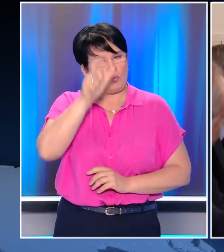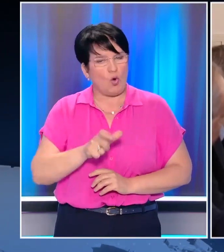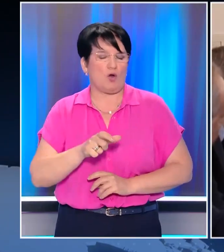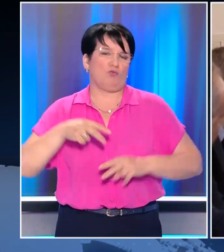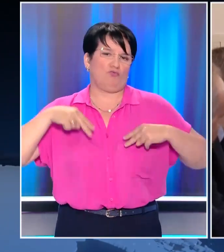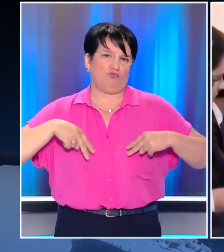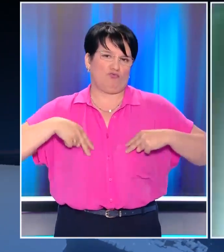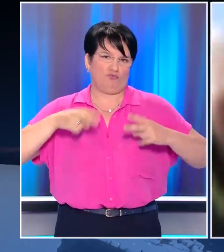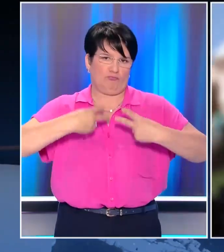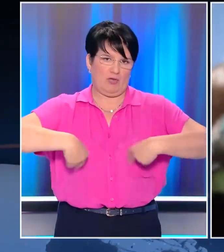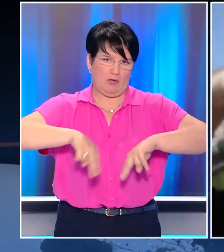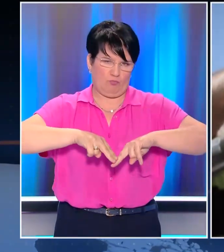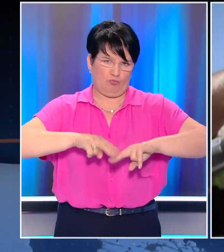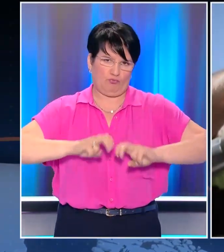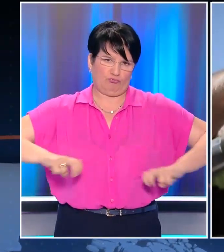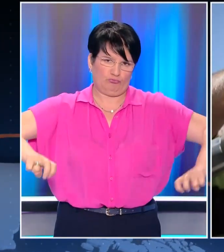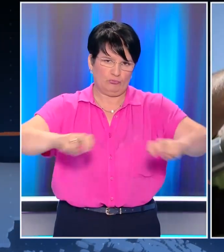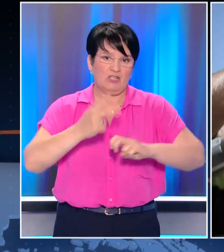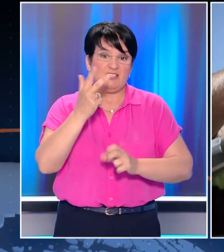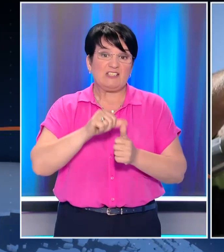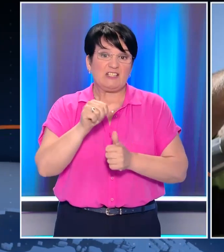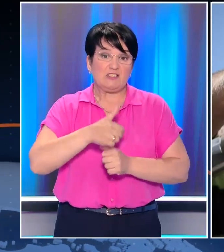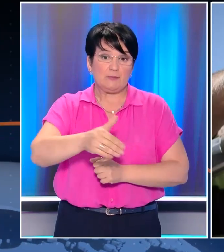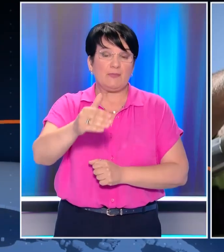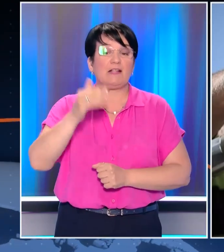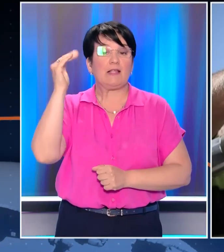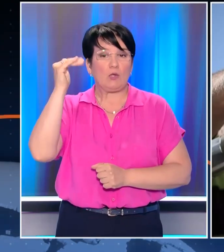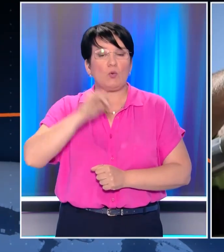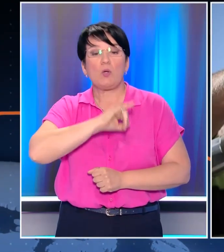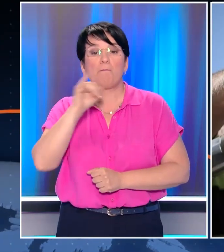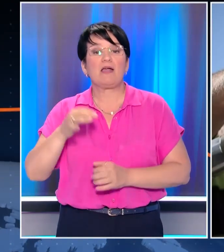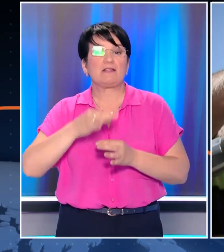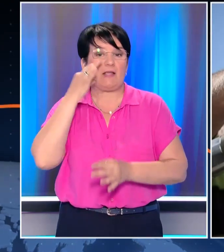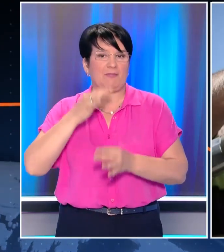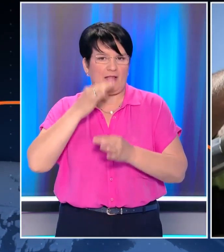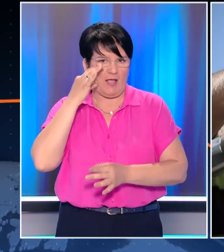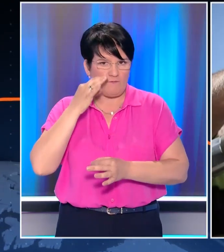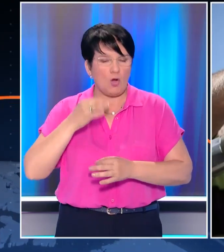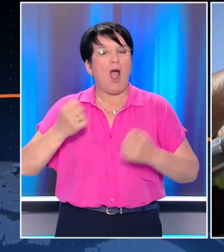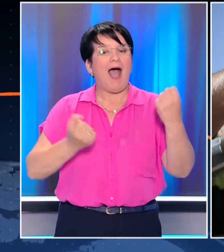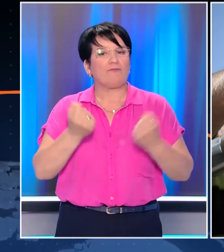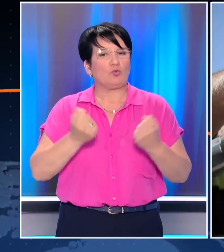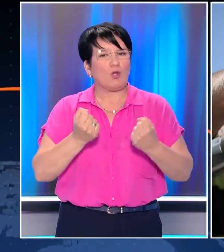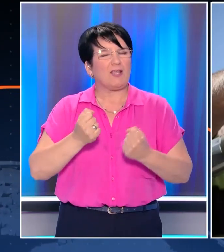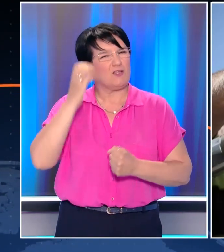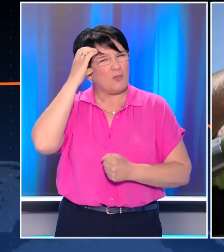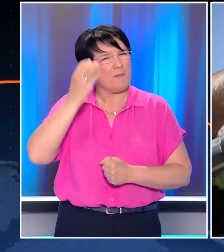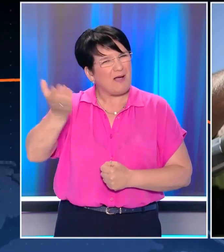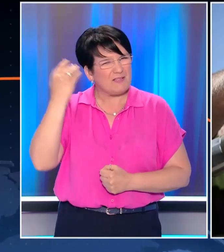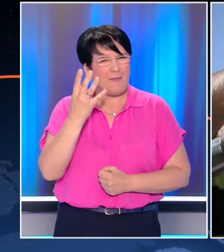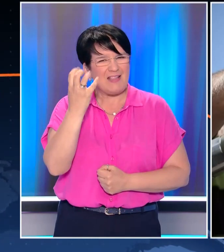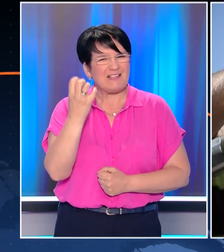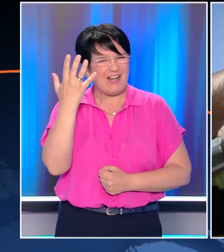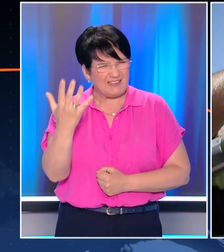σημερινό Υπουργικό Συμβούλιο, για τους επόμενους τρεις μήνες, από τον Ιούλιο έως και τον Σεπτέμβριο, οι διοκτήτες οχημάτων θα λάβουν συνολικά επιδότηση